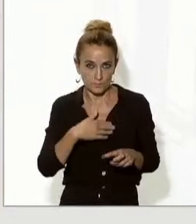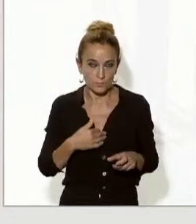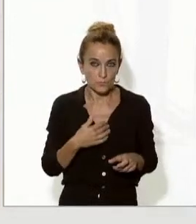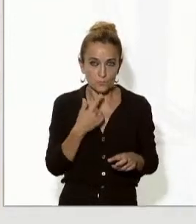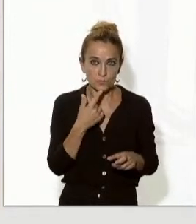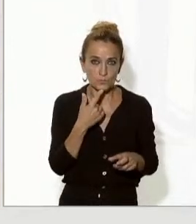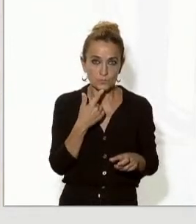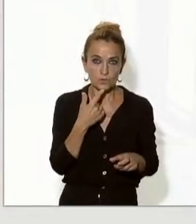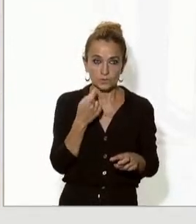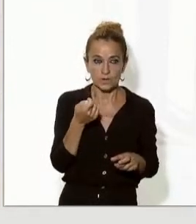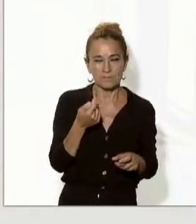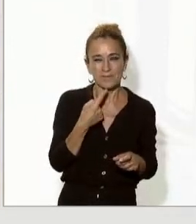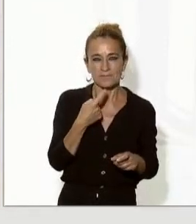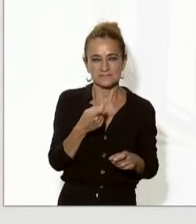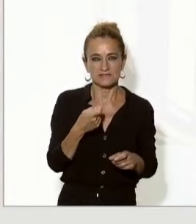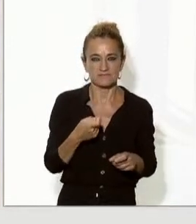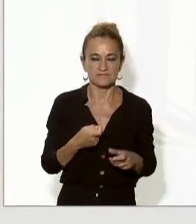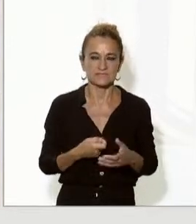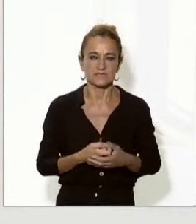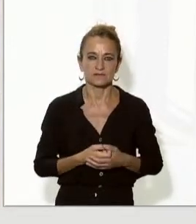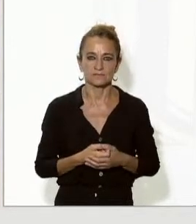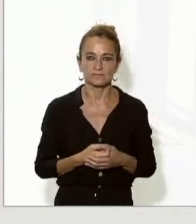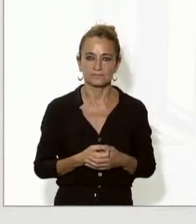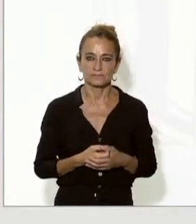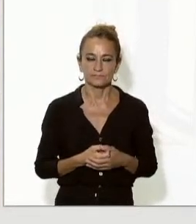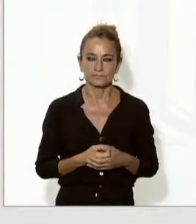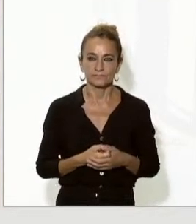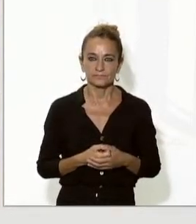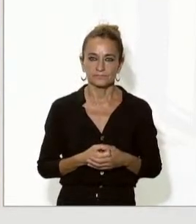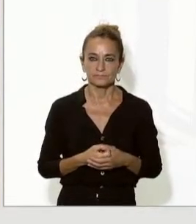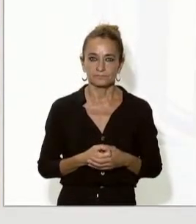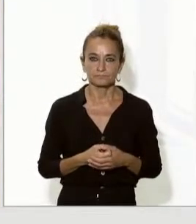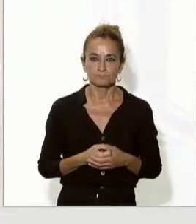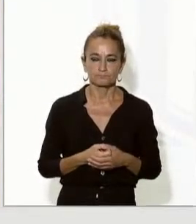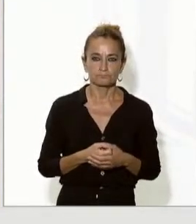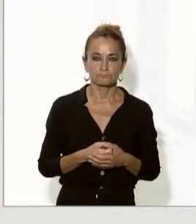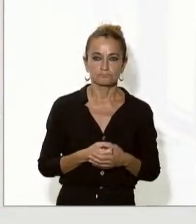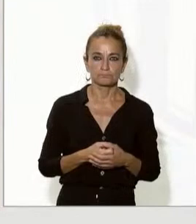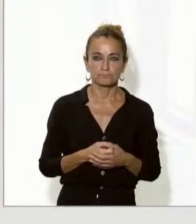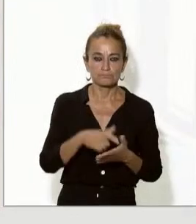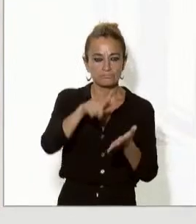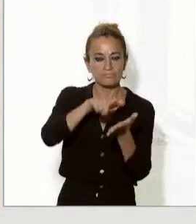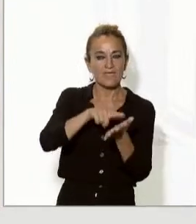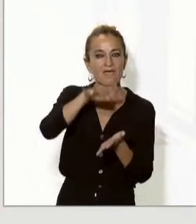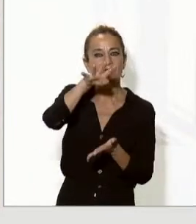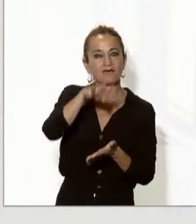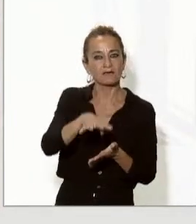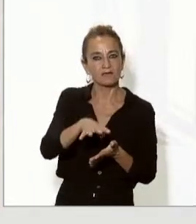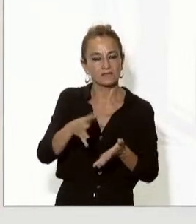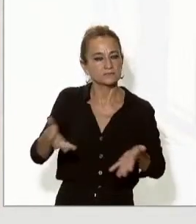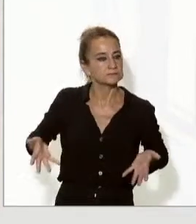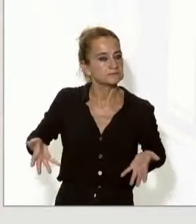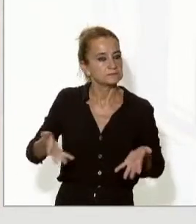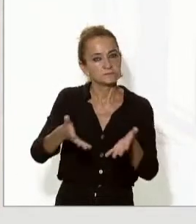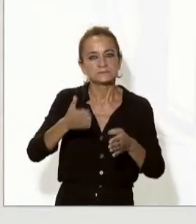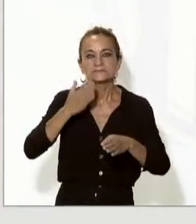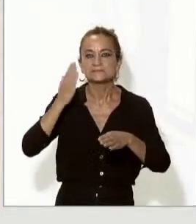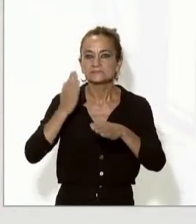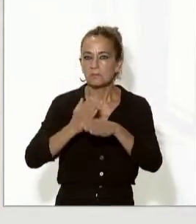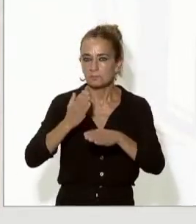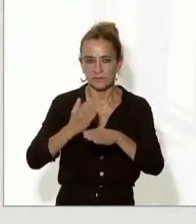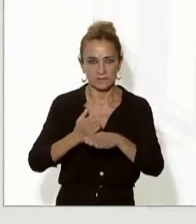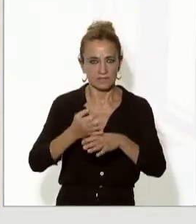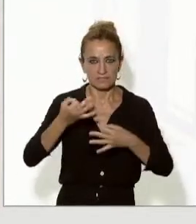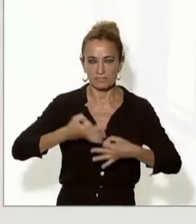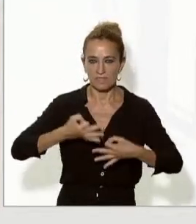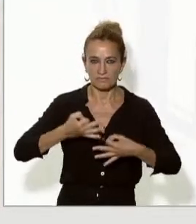un xic més difícil en tot cas l'impuls del català s'ha de fer sempre i a tot arreu i en aquest sentit un dels àmbits